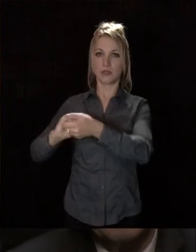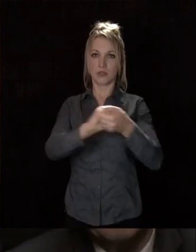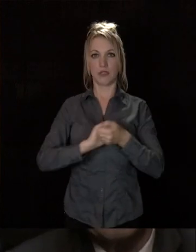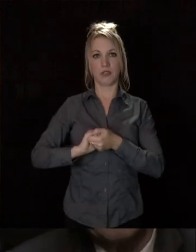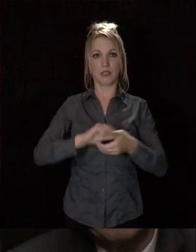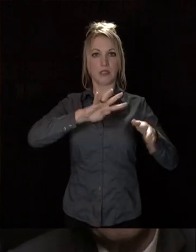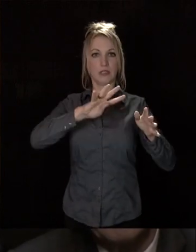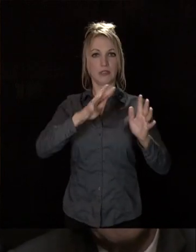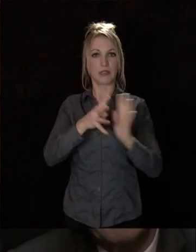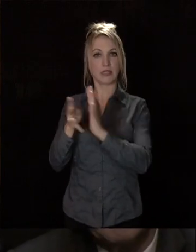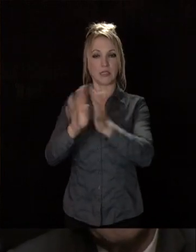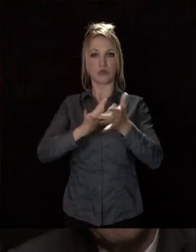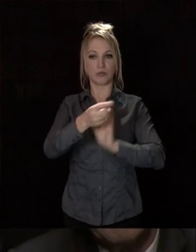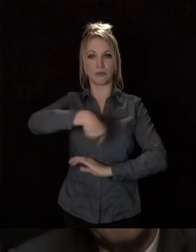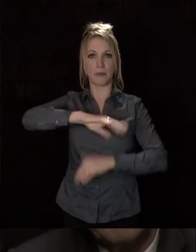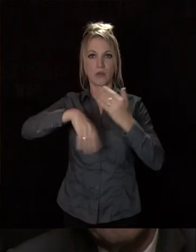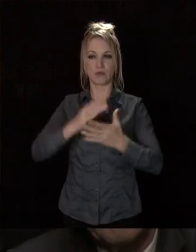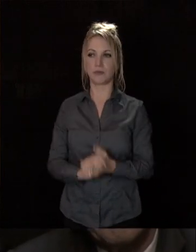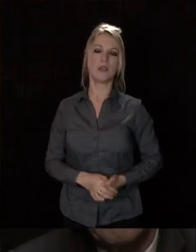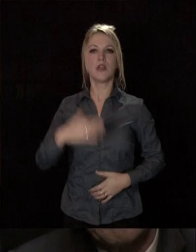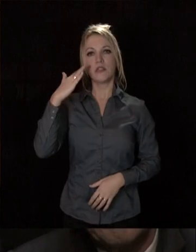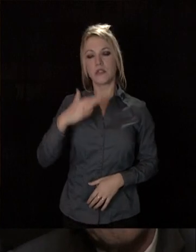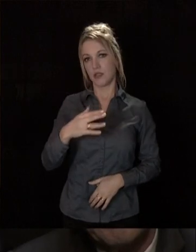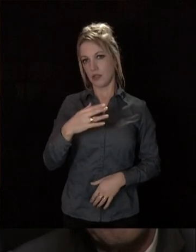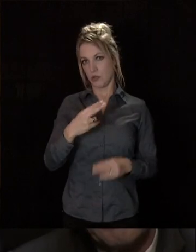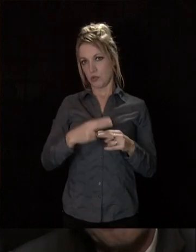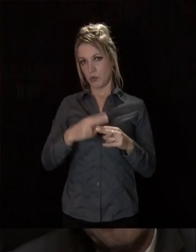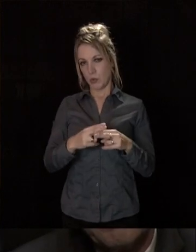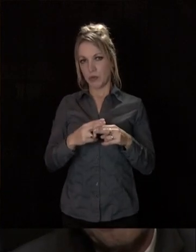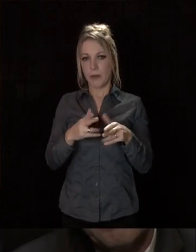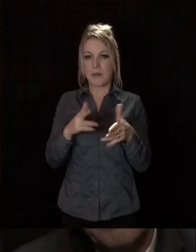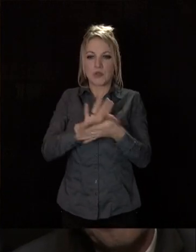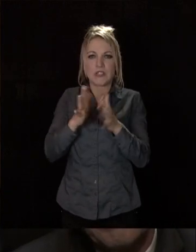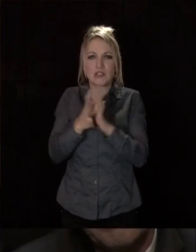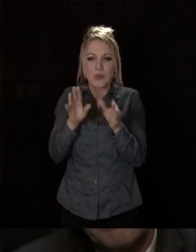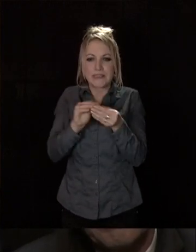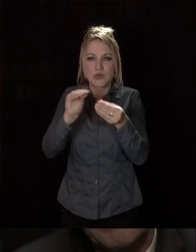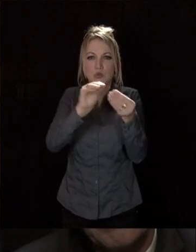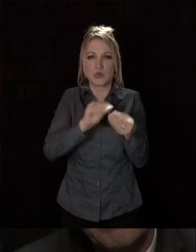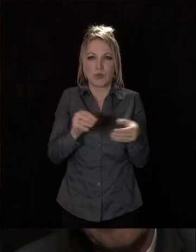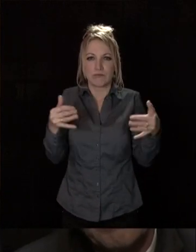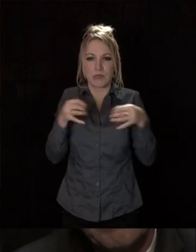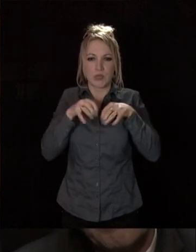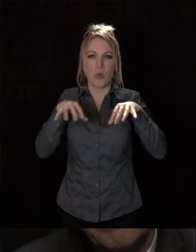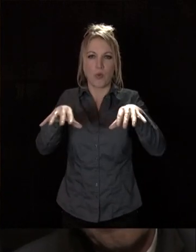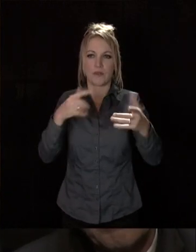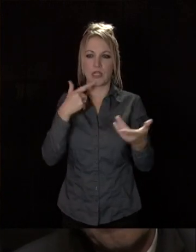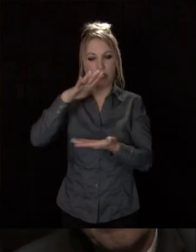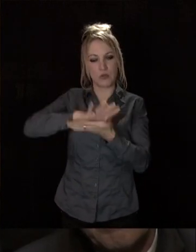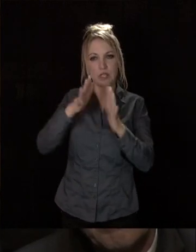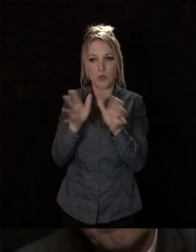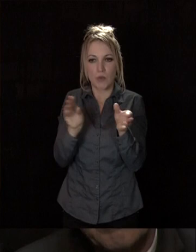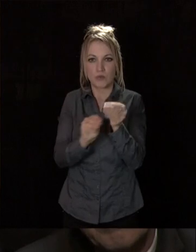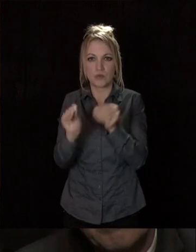les quartiers. Ce n'est pas pour rien, vous le savez, que l'on parle de tissu associatif. Je crois que la vie associative, c'est ce qui tisse